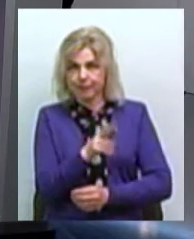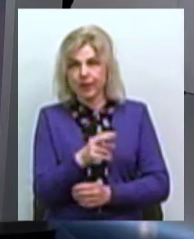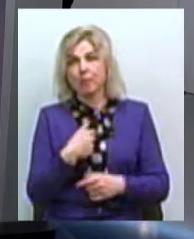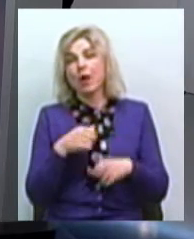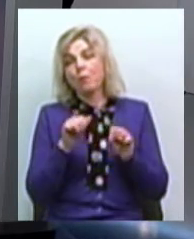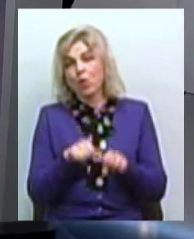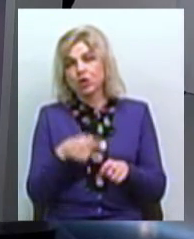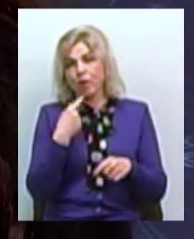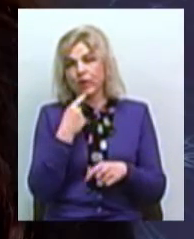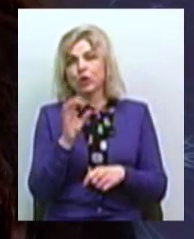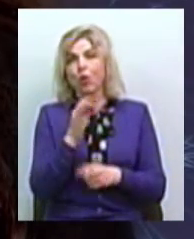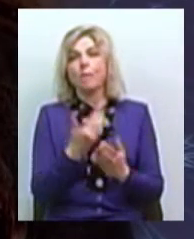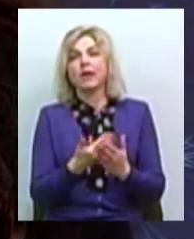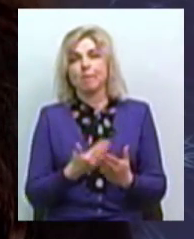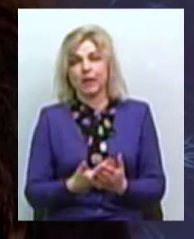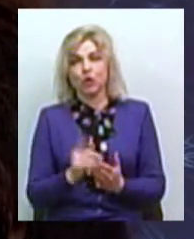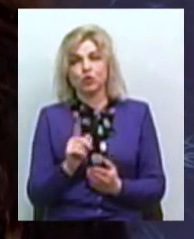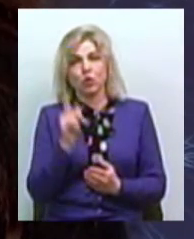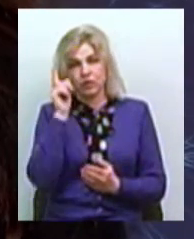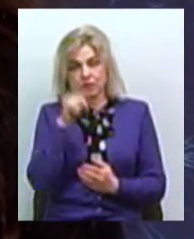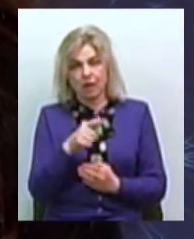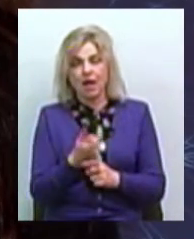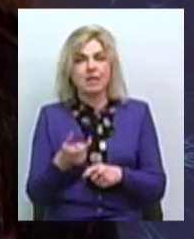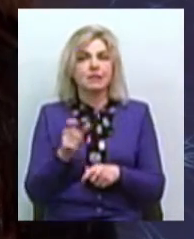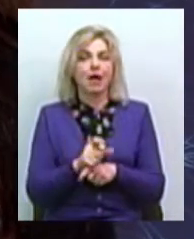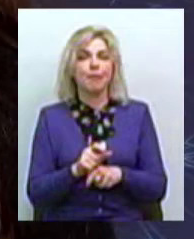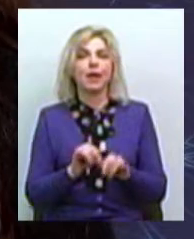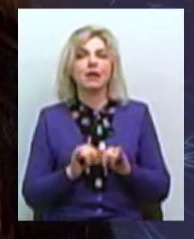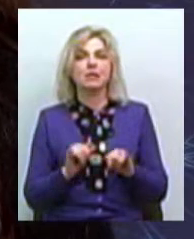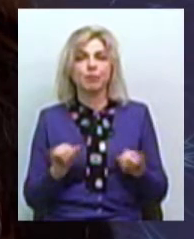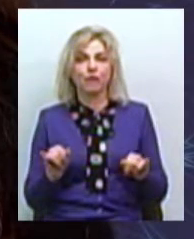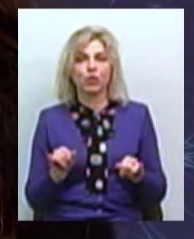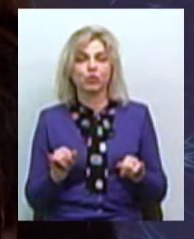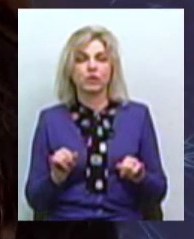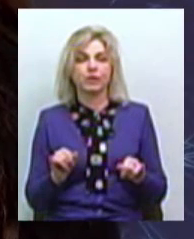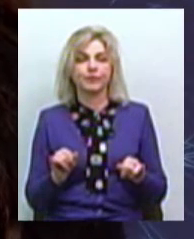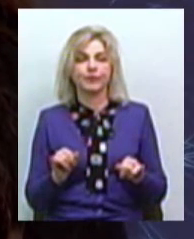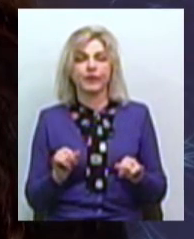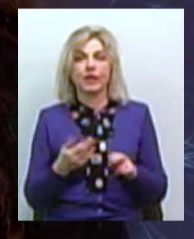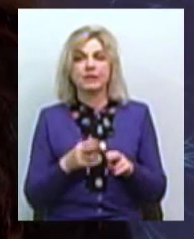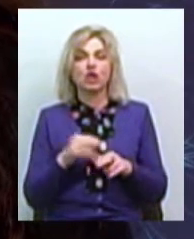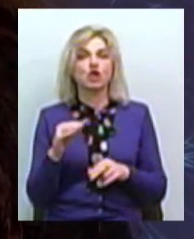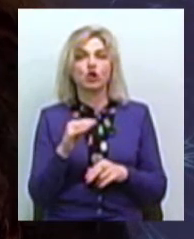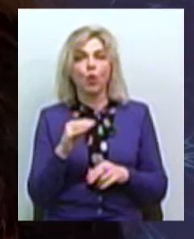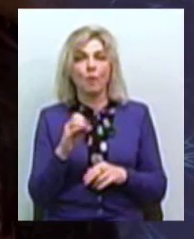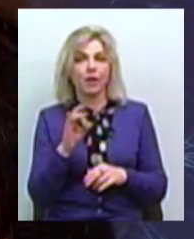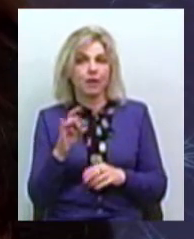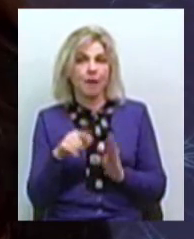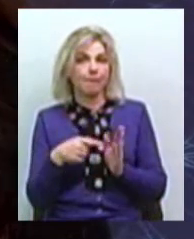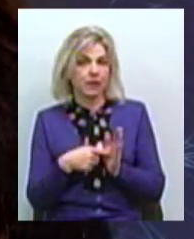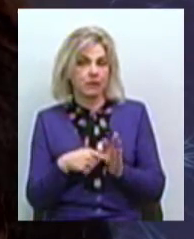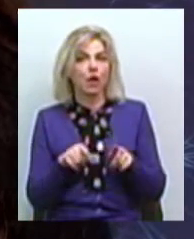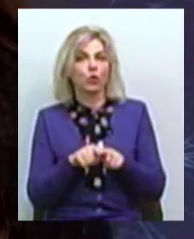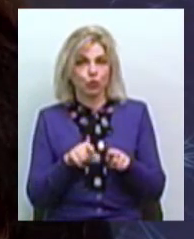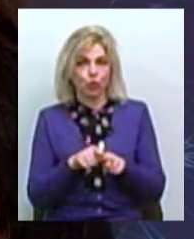знаємо, наприклад, самий такий найрозпосюджений, як на мене, це Житомир, адже місто Житомир так само